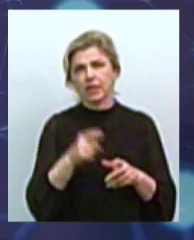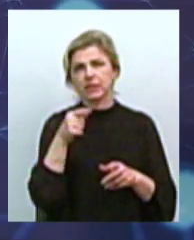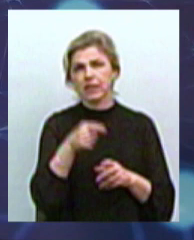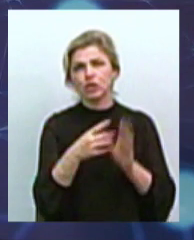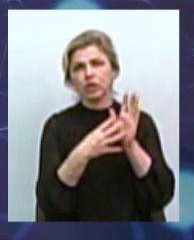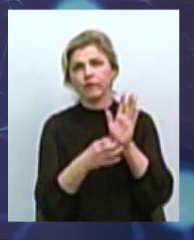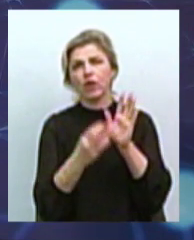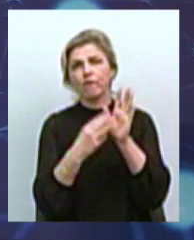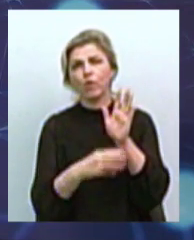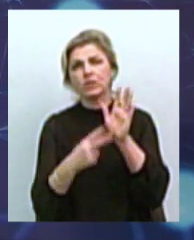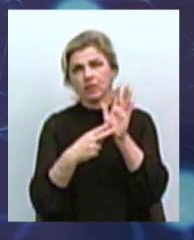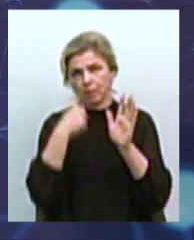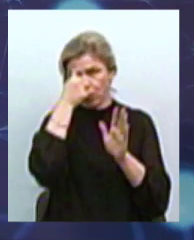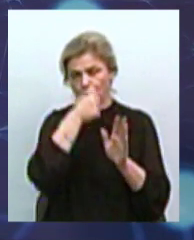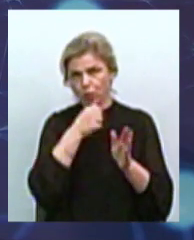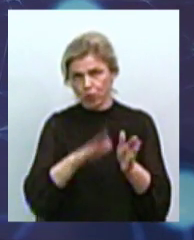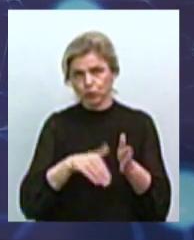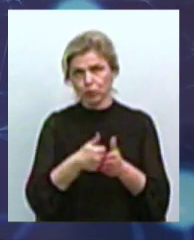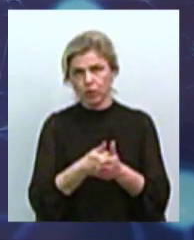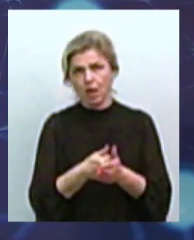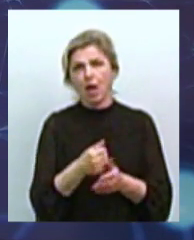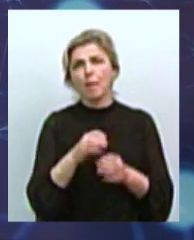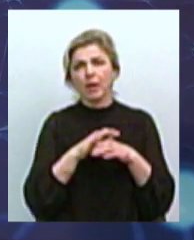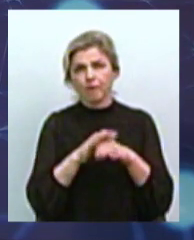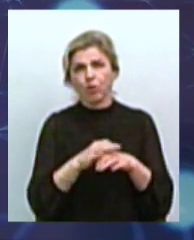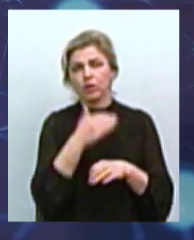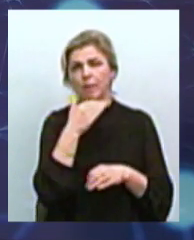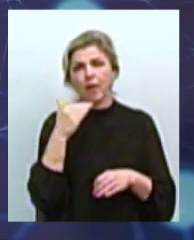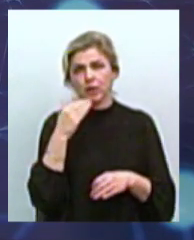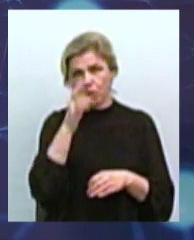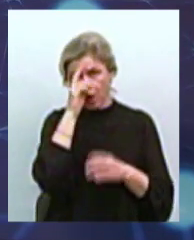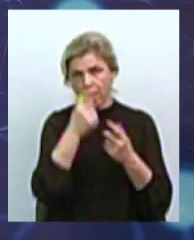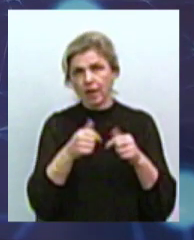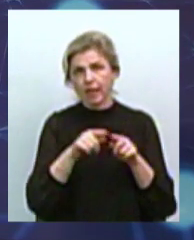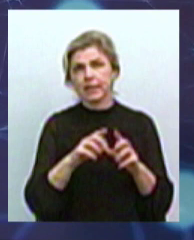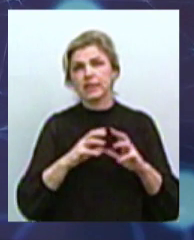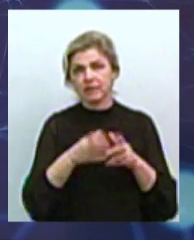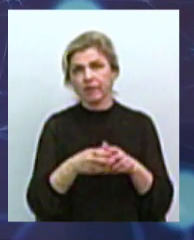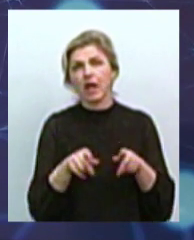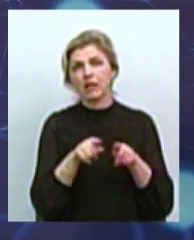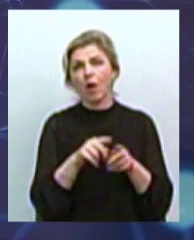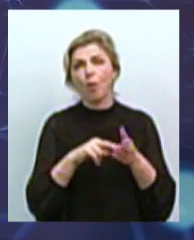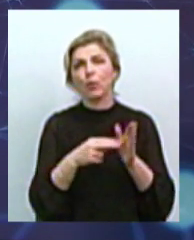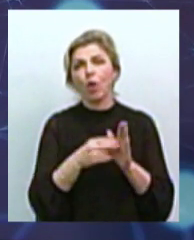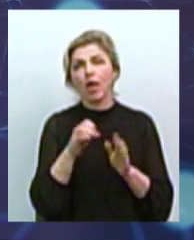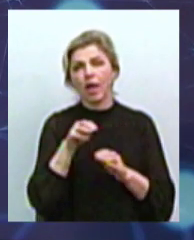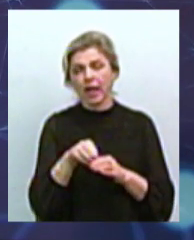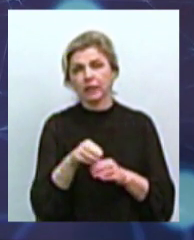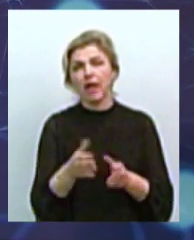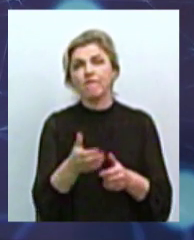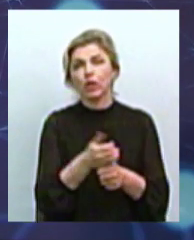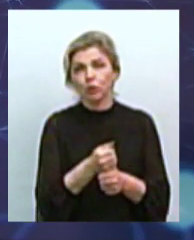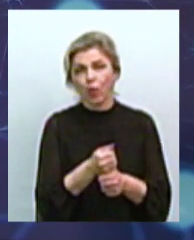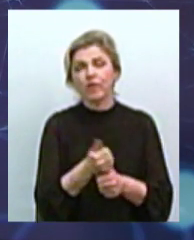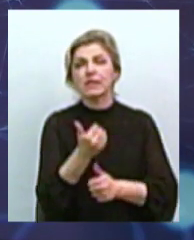року. І проводить в багатьох країнах світу саме даний проєкт стерилізації, відлов, стерилізація та